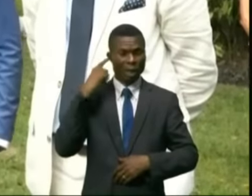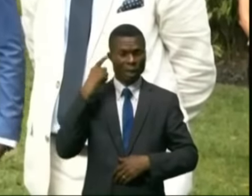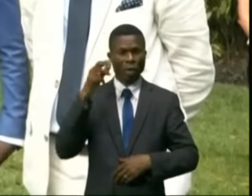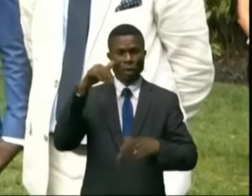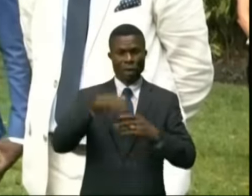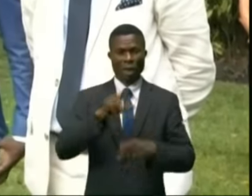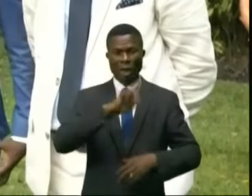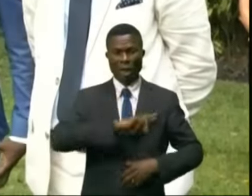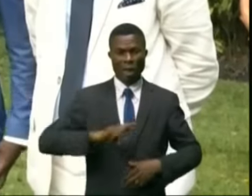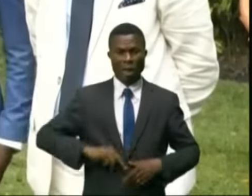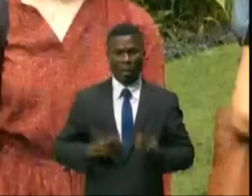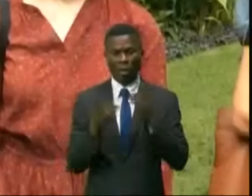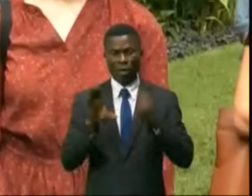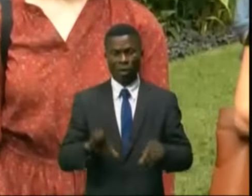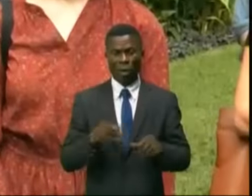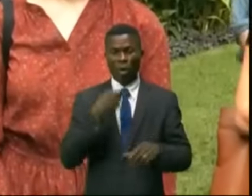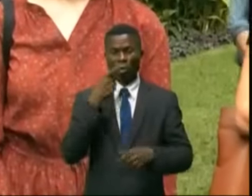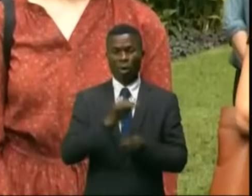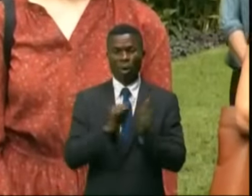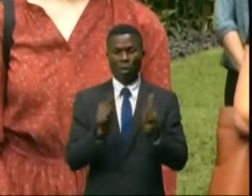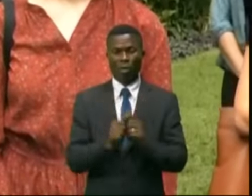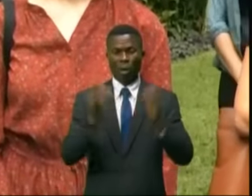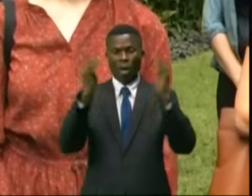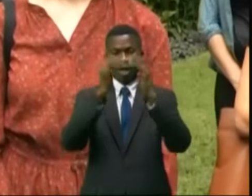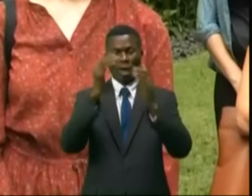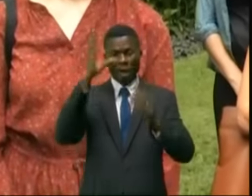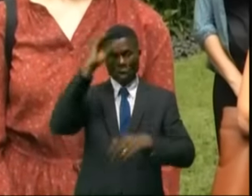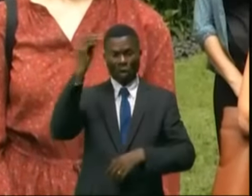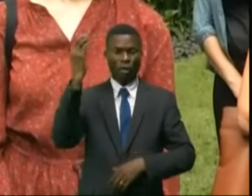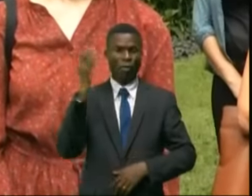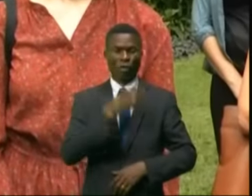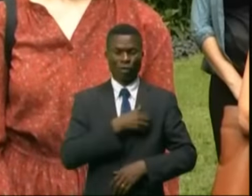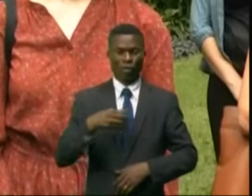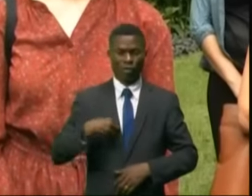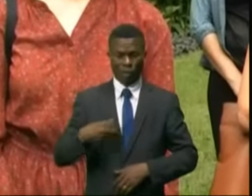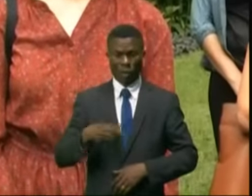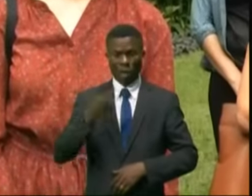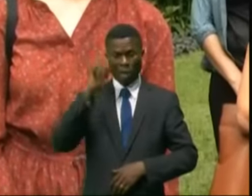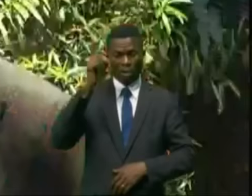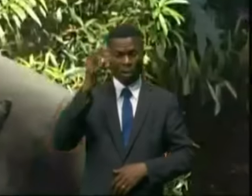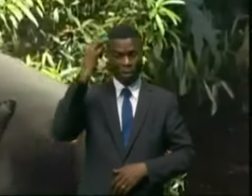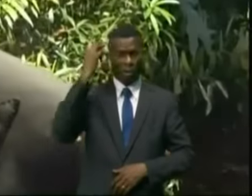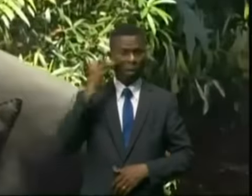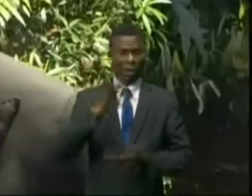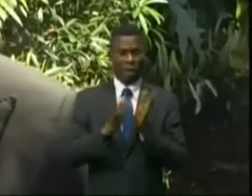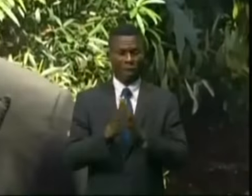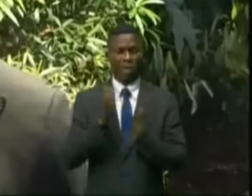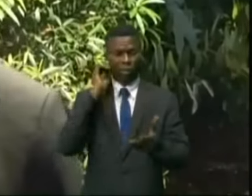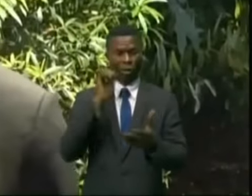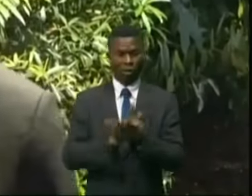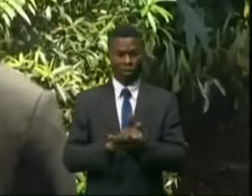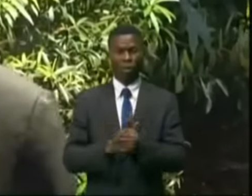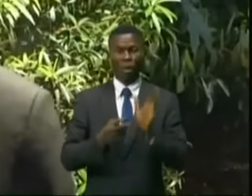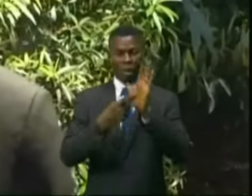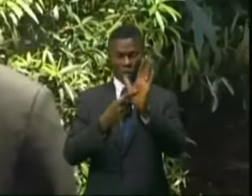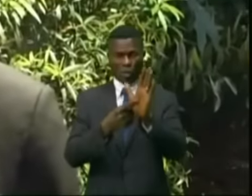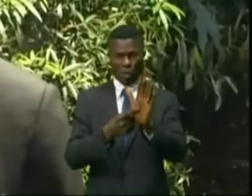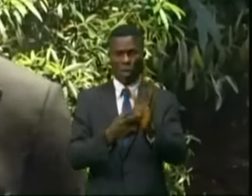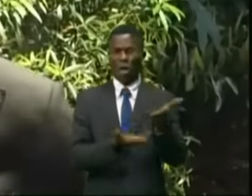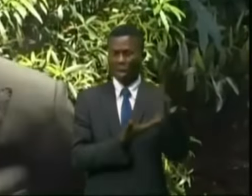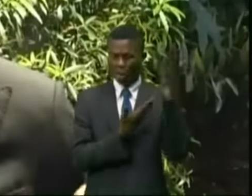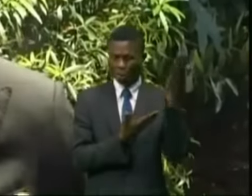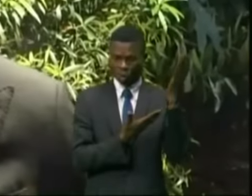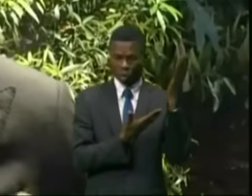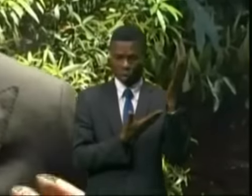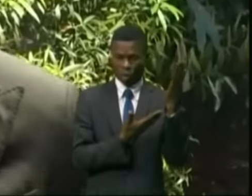République démocratique du Congo, nous parlons de masculinité positive. Aujourd'hui, nous avons une première ministre femme. C'est un acte éminemment important